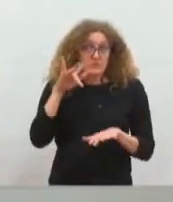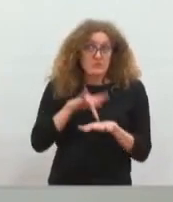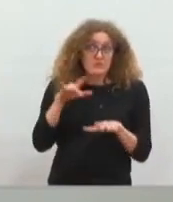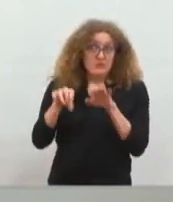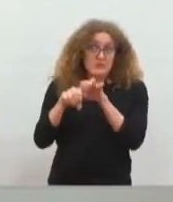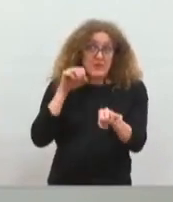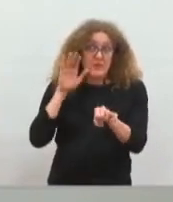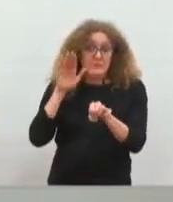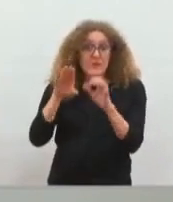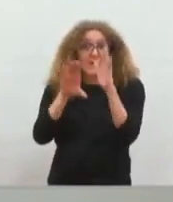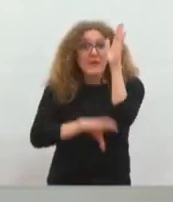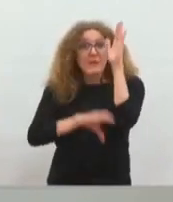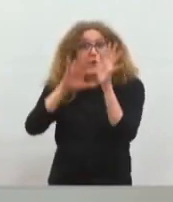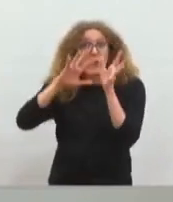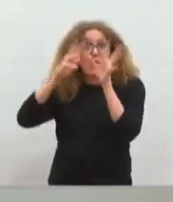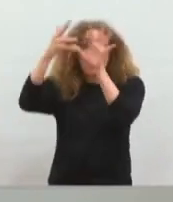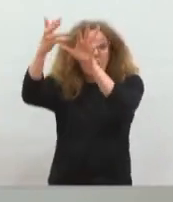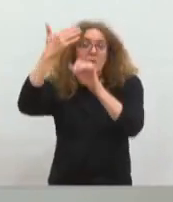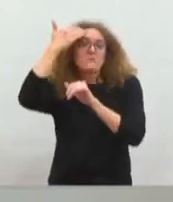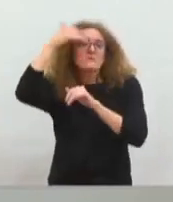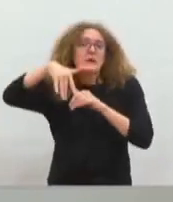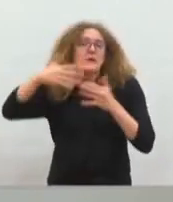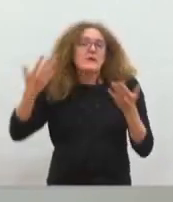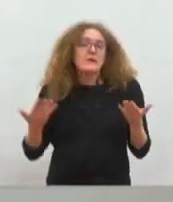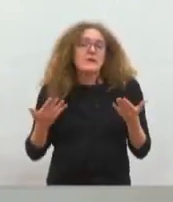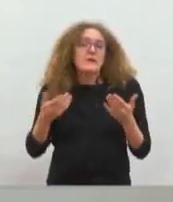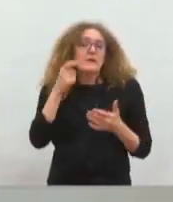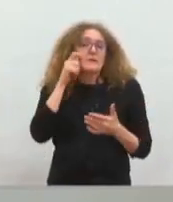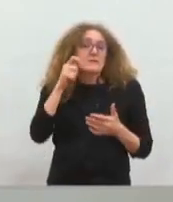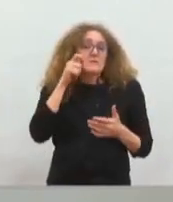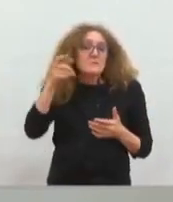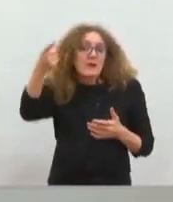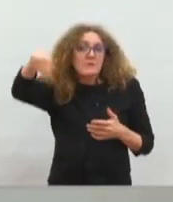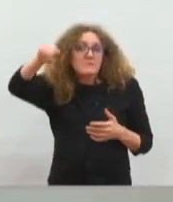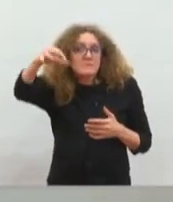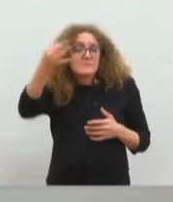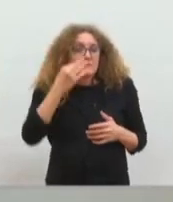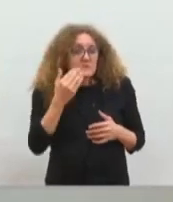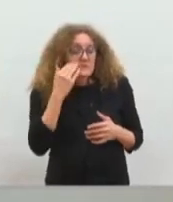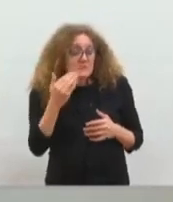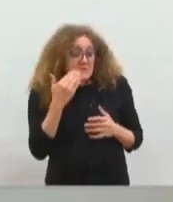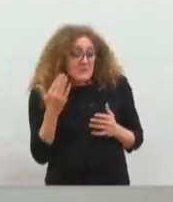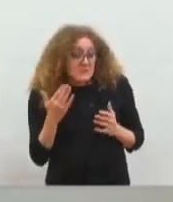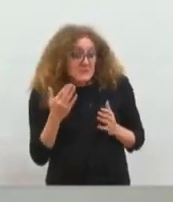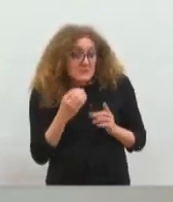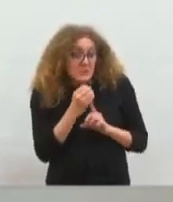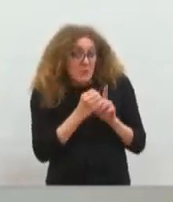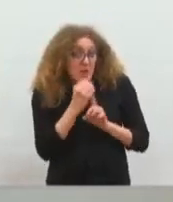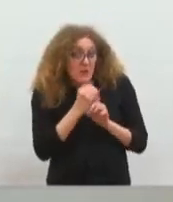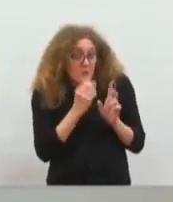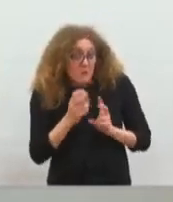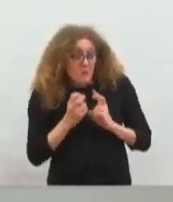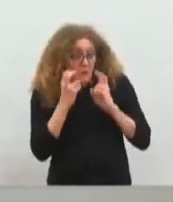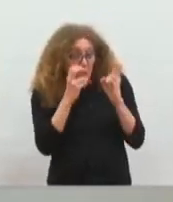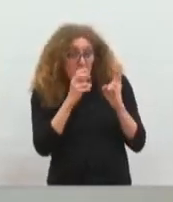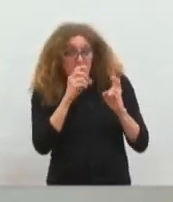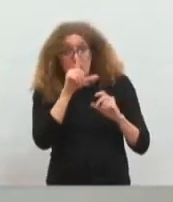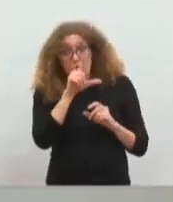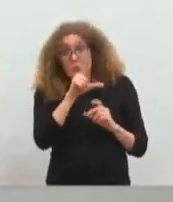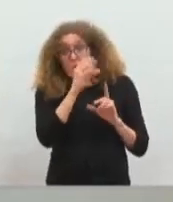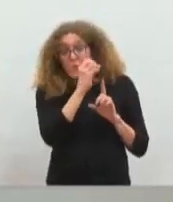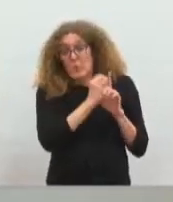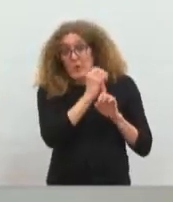le savez, les prévisions météorologiques nous disent que si le réchauffement climatique sera de 2 degrés à la fin de